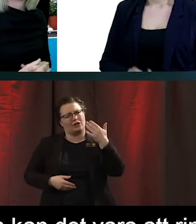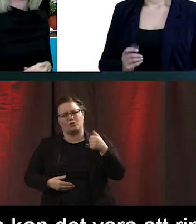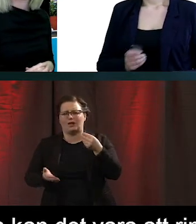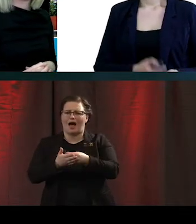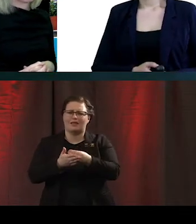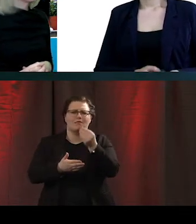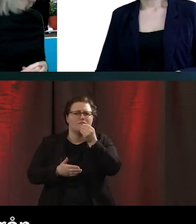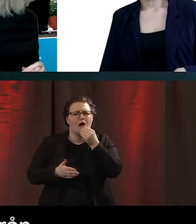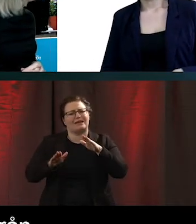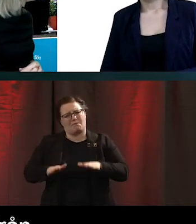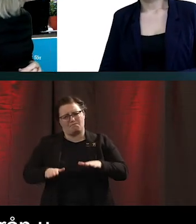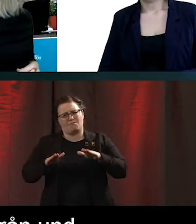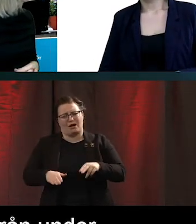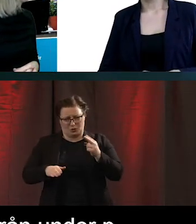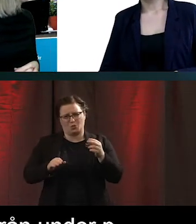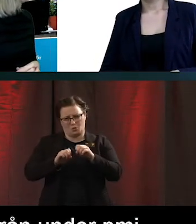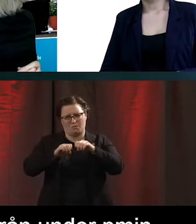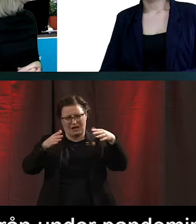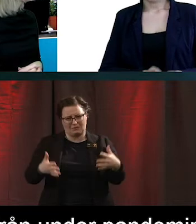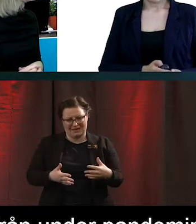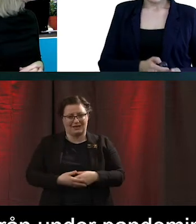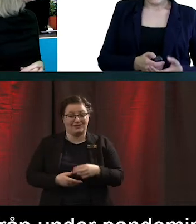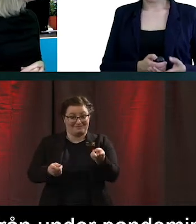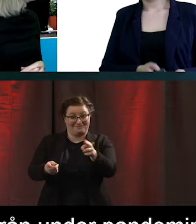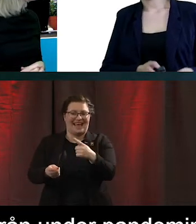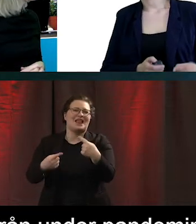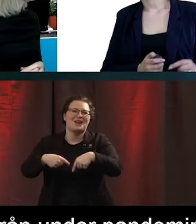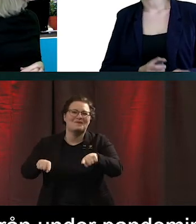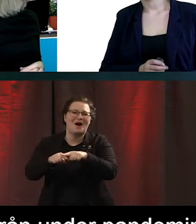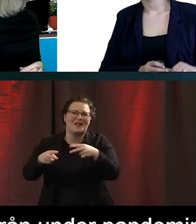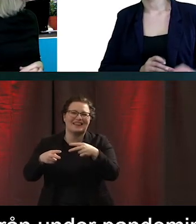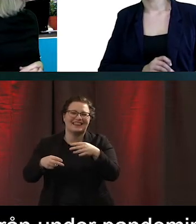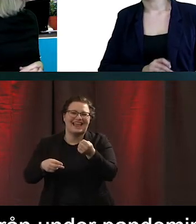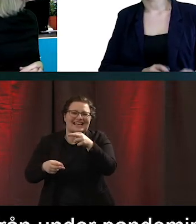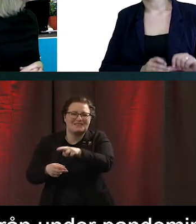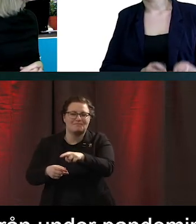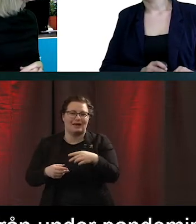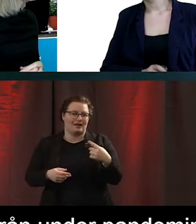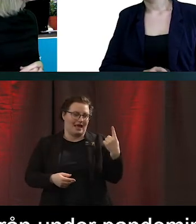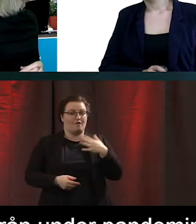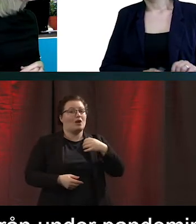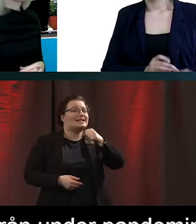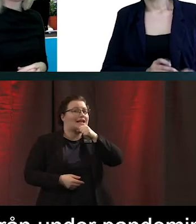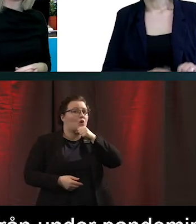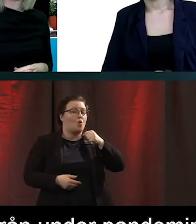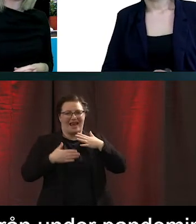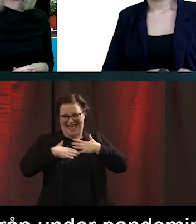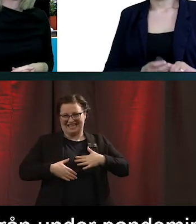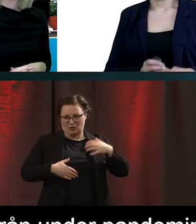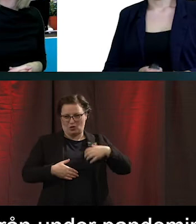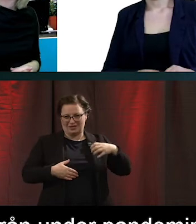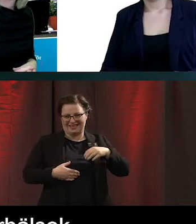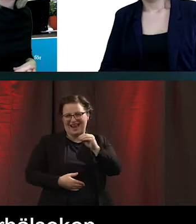Och vi har också ett lokalt exempel från Borås. En av våra seniorhälsokonsulenter, Anna, var ute på ett